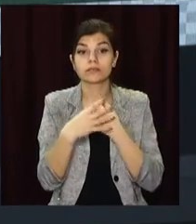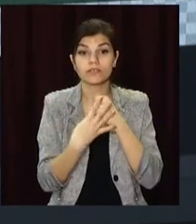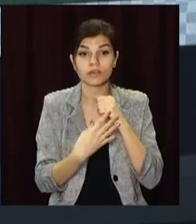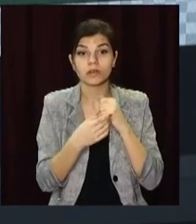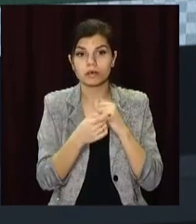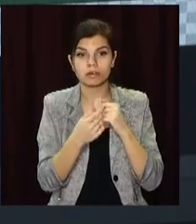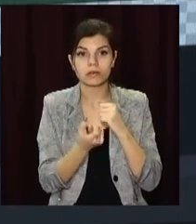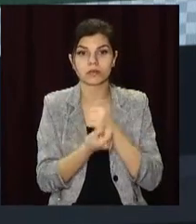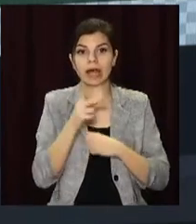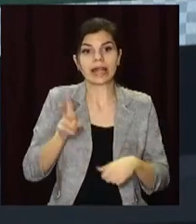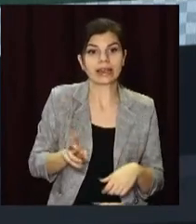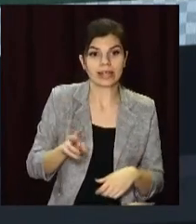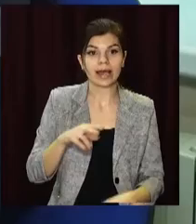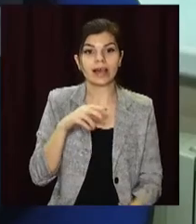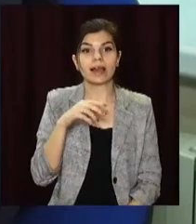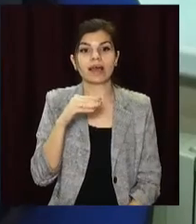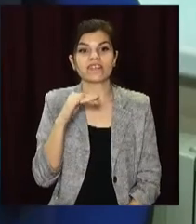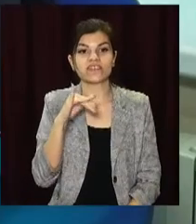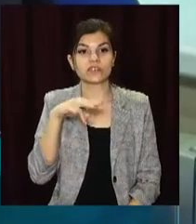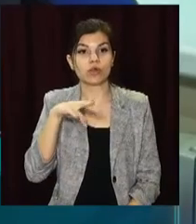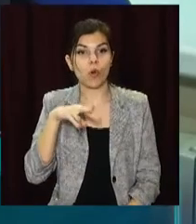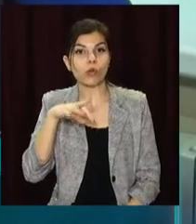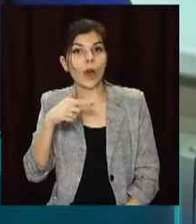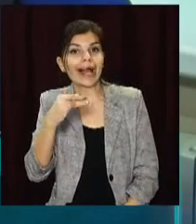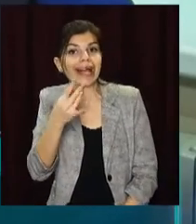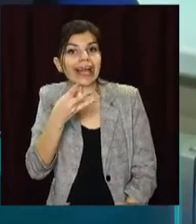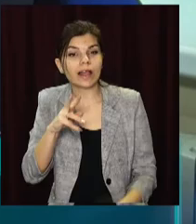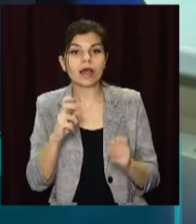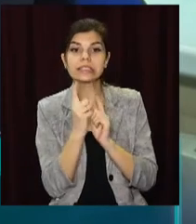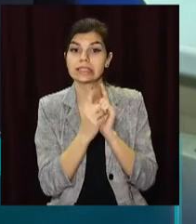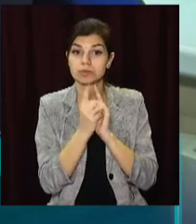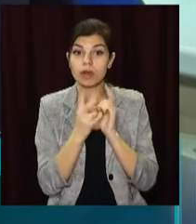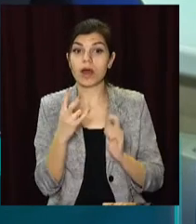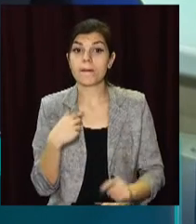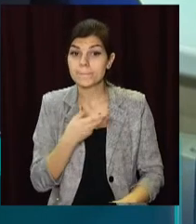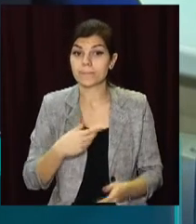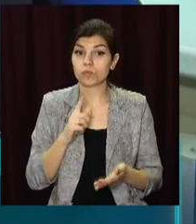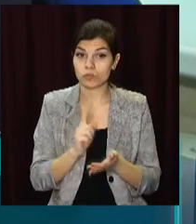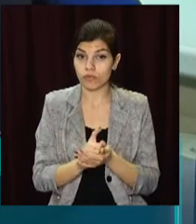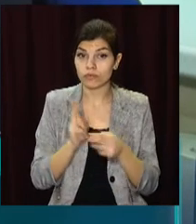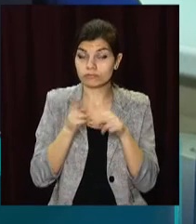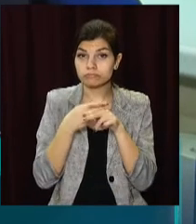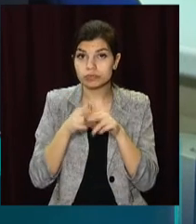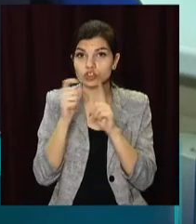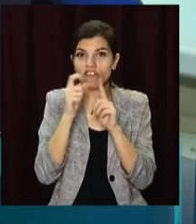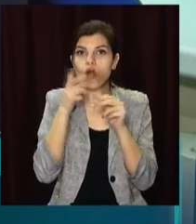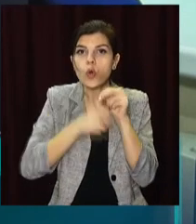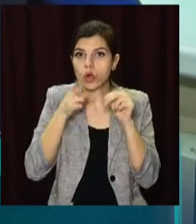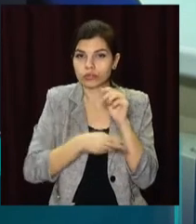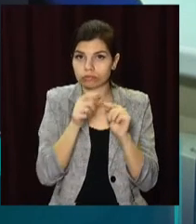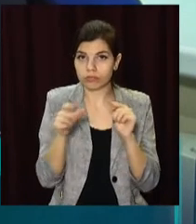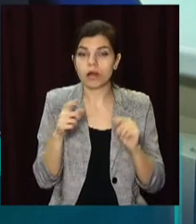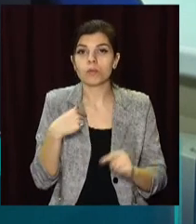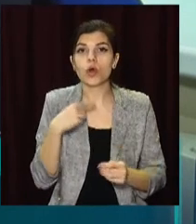директорки, лікарки та філологині. На усі зміни правопису ми повинні реагувати в першу чергу, тому що ми маємо